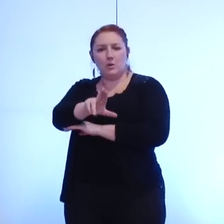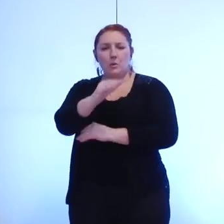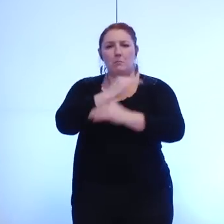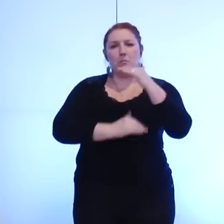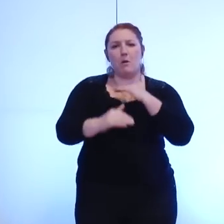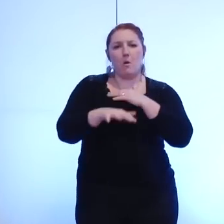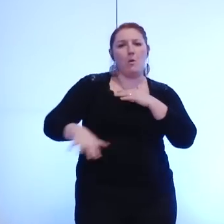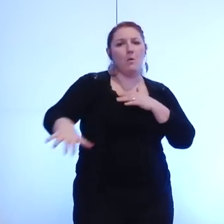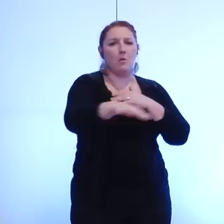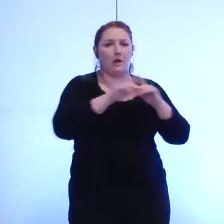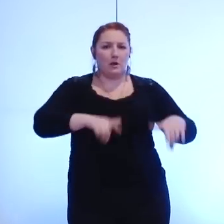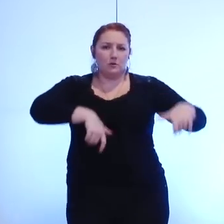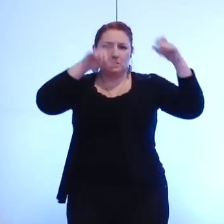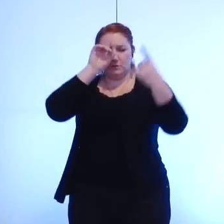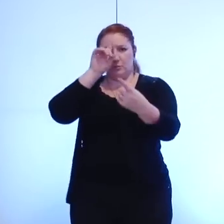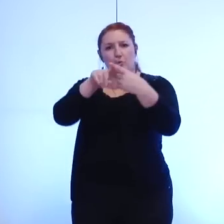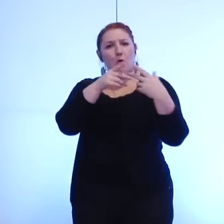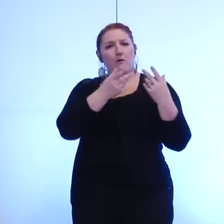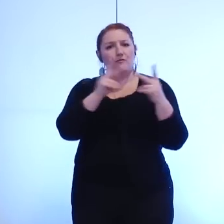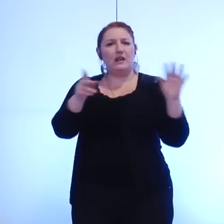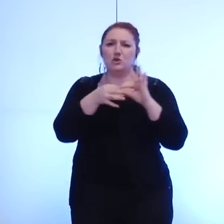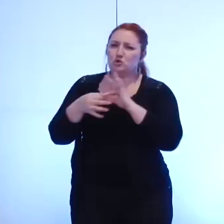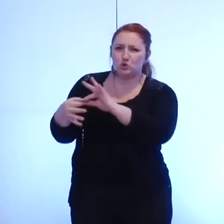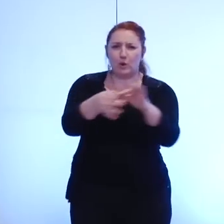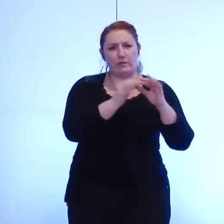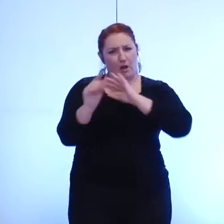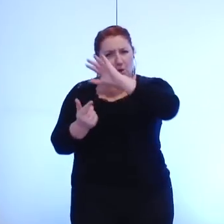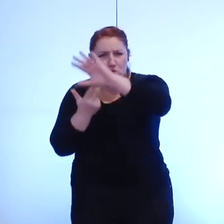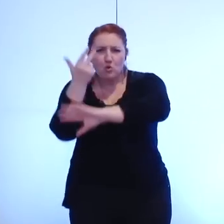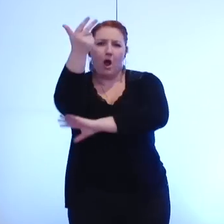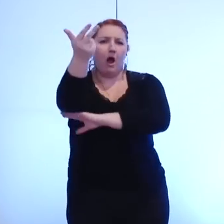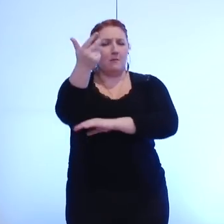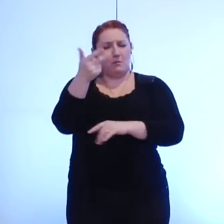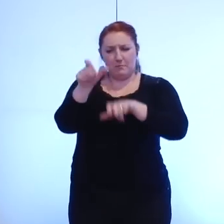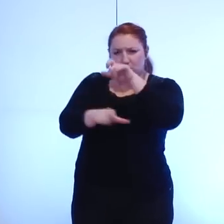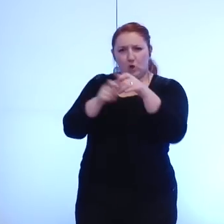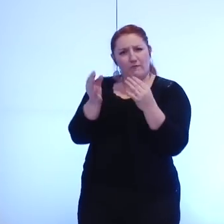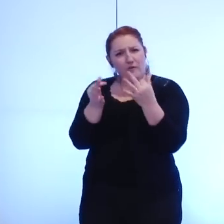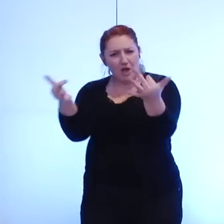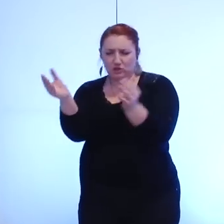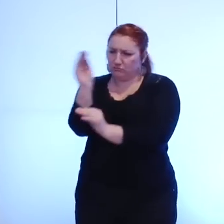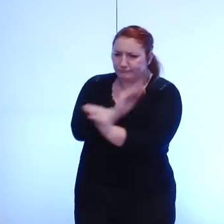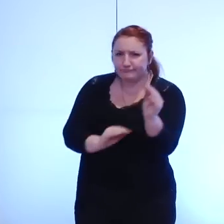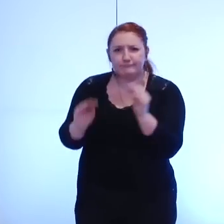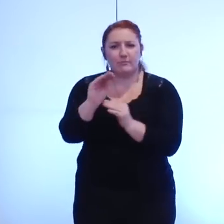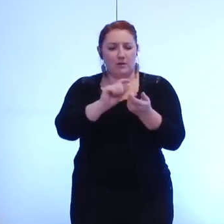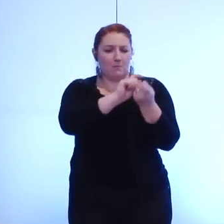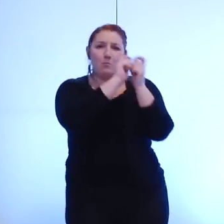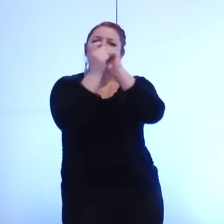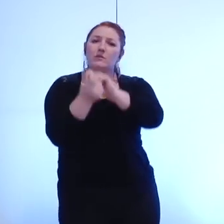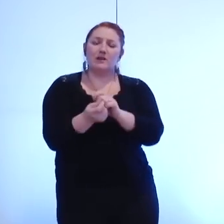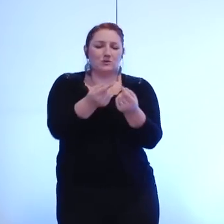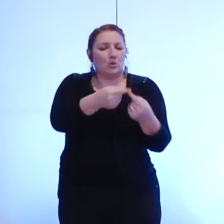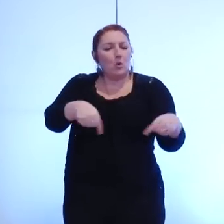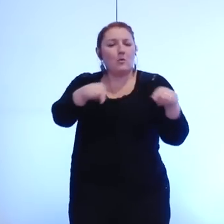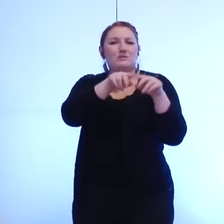solidaire, plus durable, qui prend soin des publics fragiles. Une modification validée sans réserve par la commission